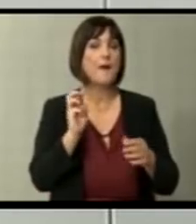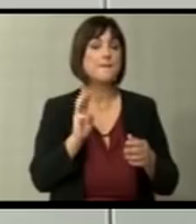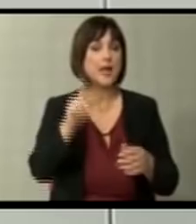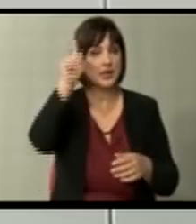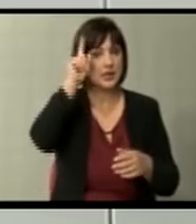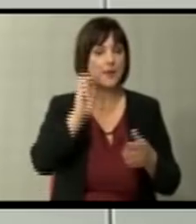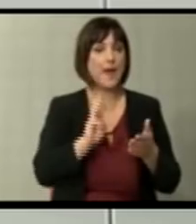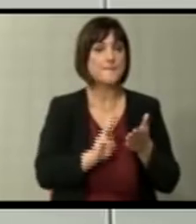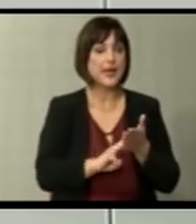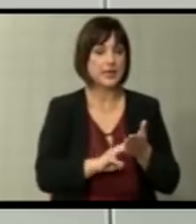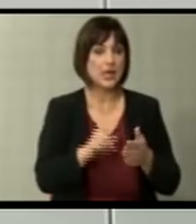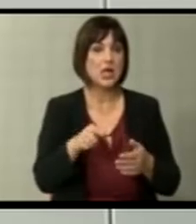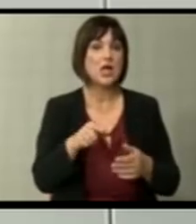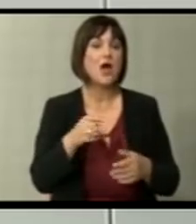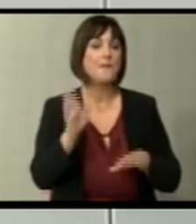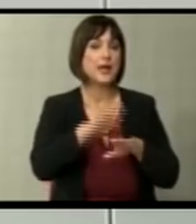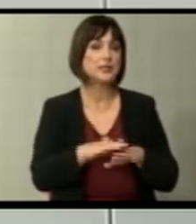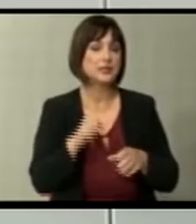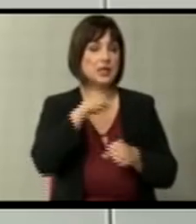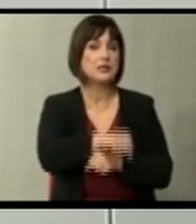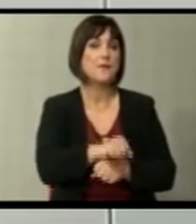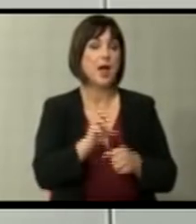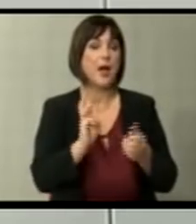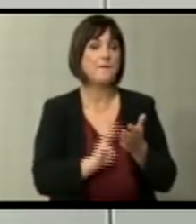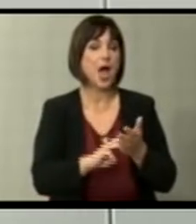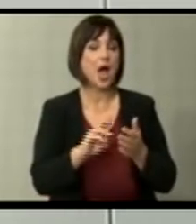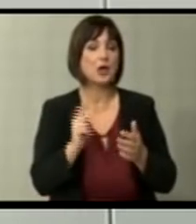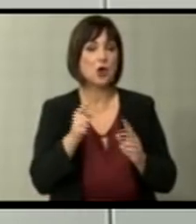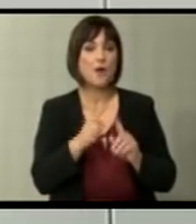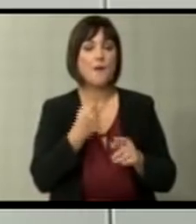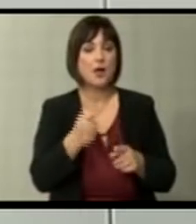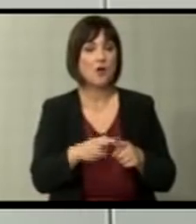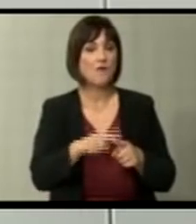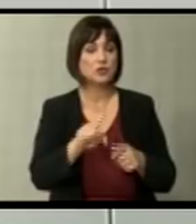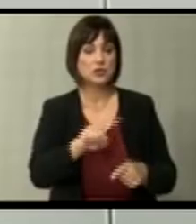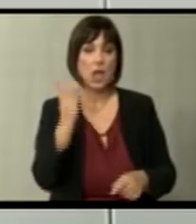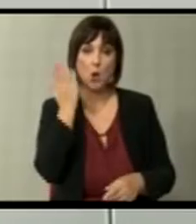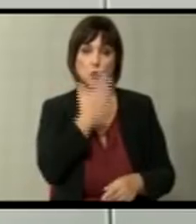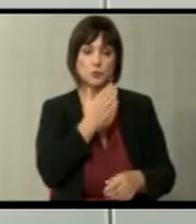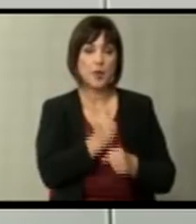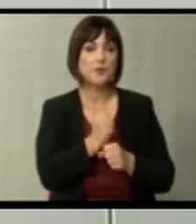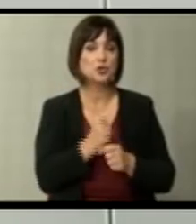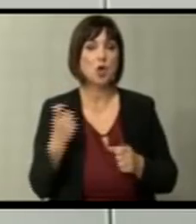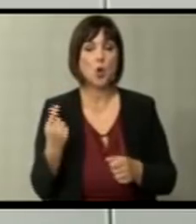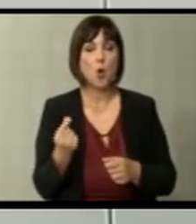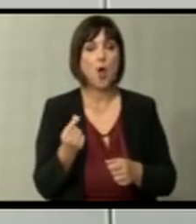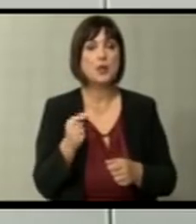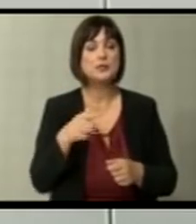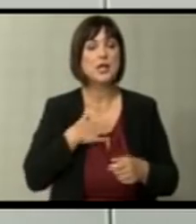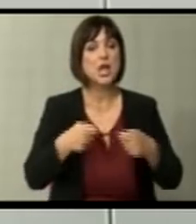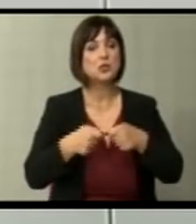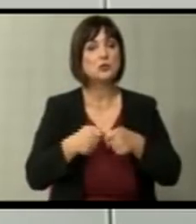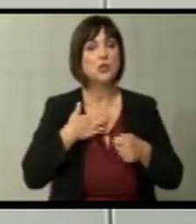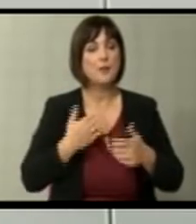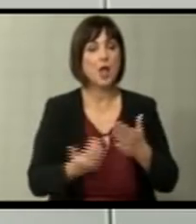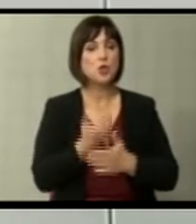ова е последната година, да се наметне Макрон. Малку му фалеше, тој не успеа, правеше коалиција затоа што сака то да